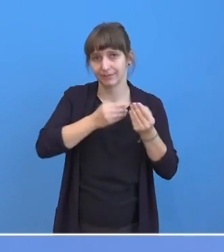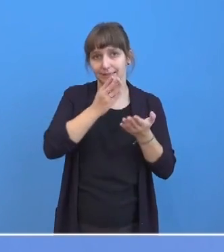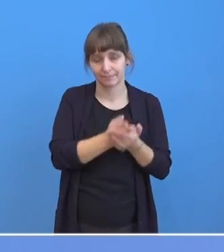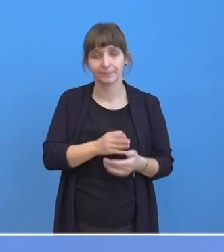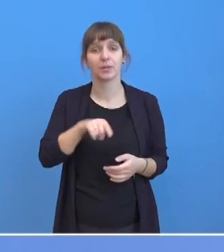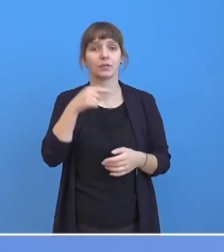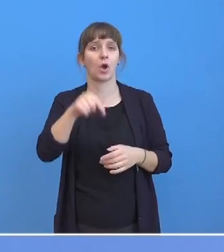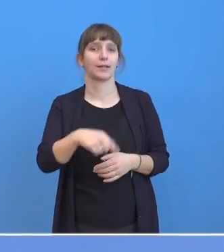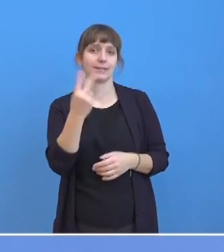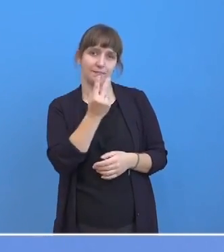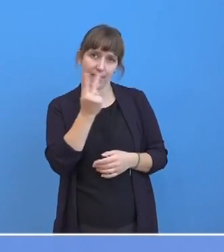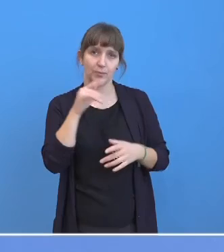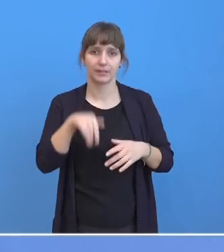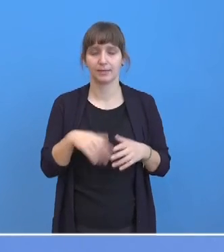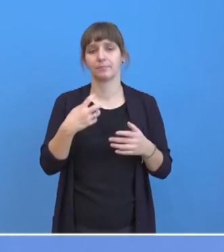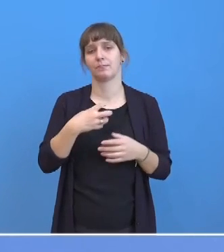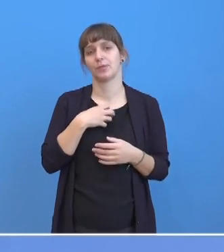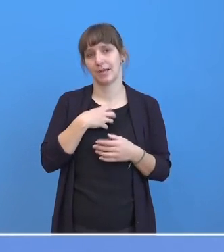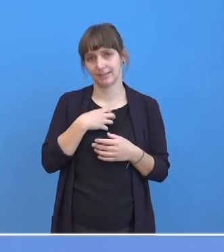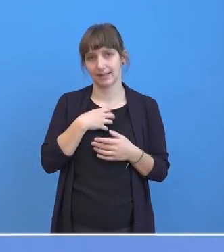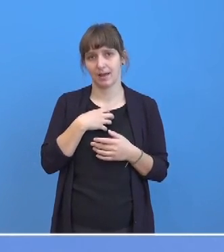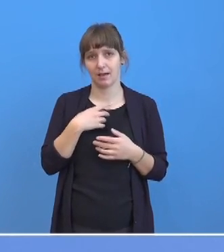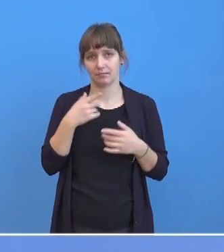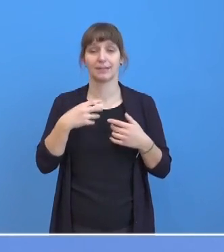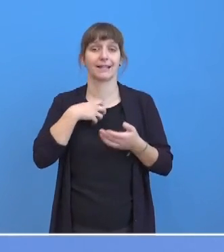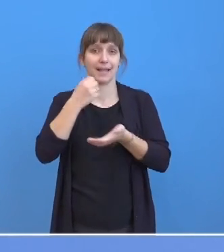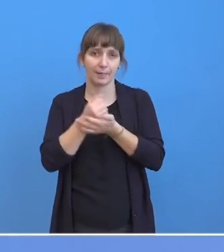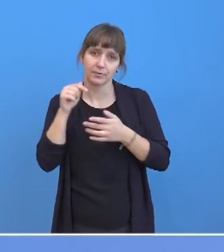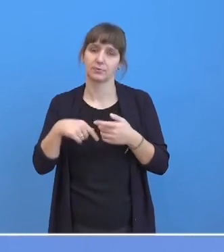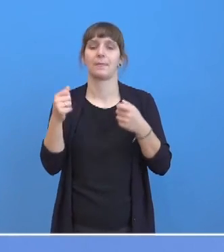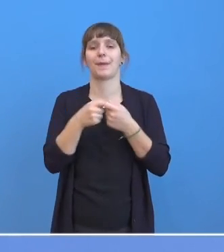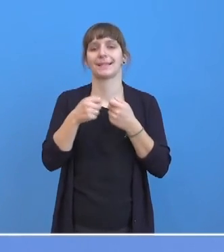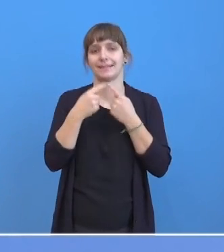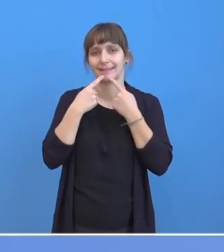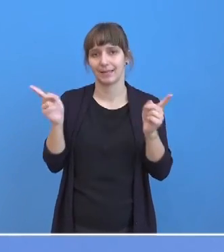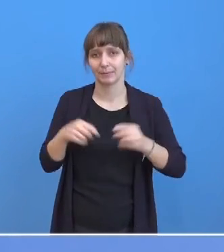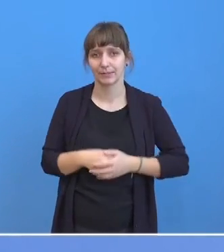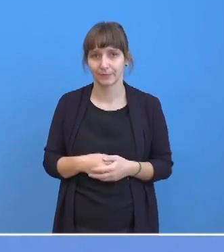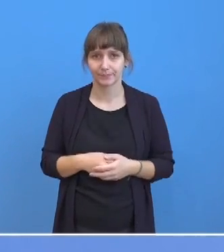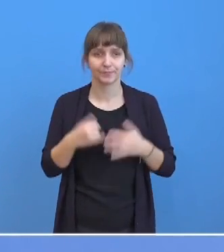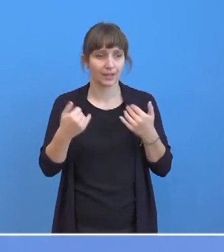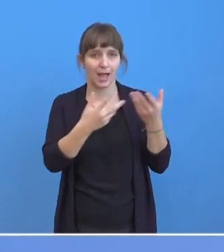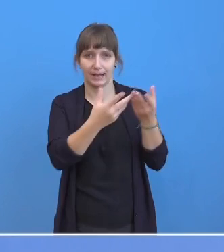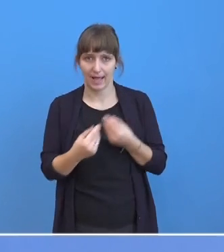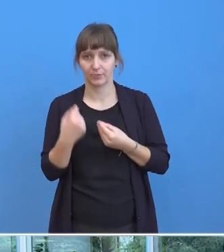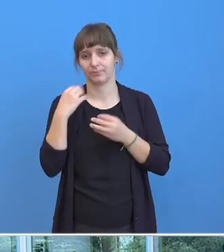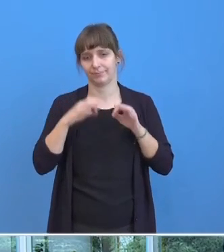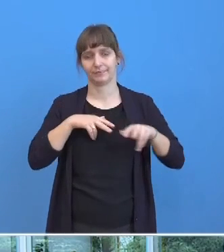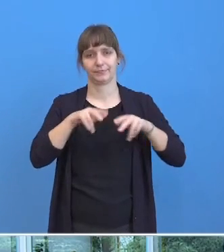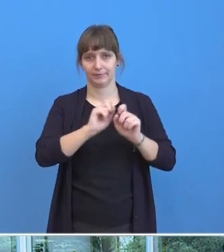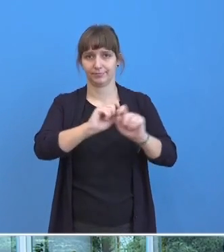ein Pressestatement der Bundeskanzlerin im Kanzleramt geben. Die Einladung dazu wird jetzt gerade rausgegeben.